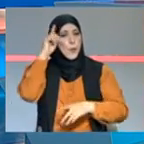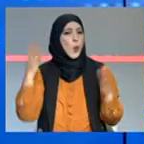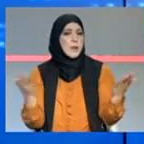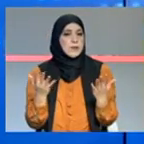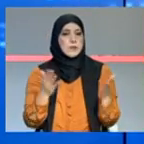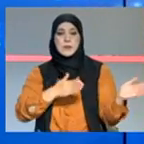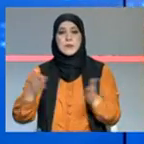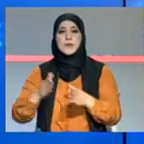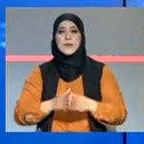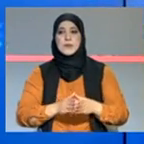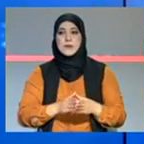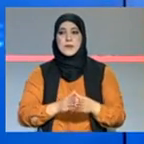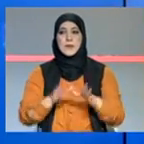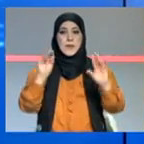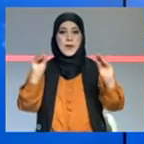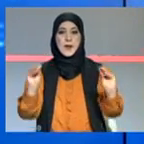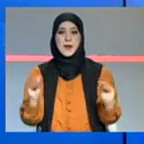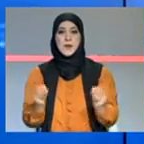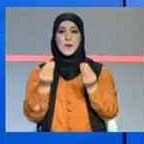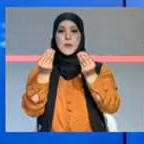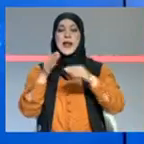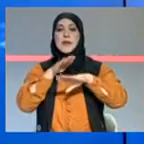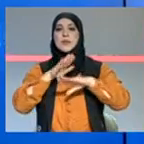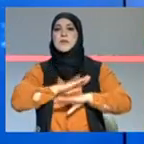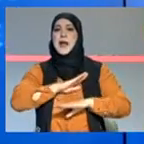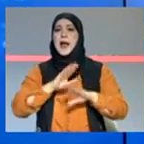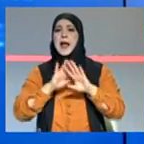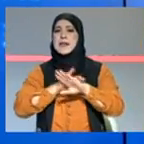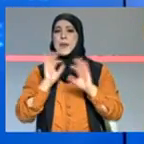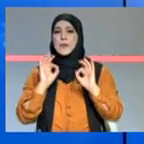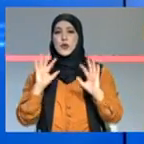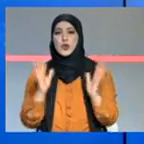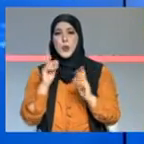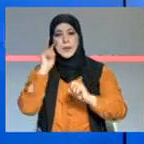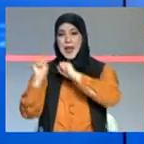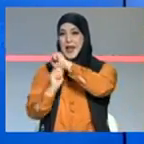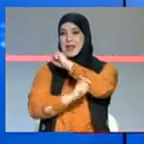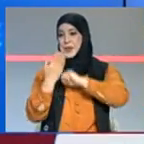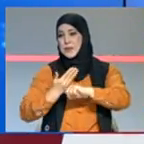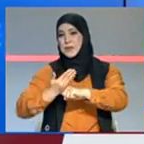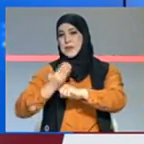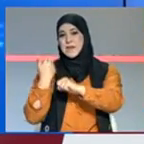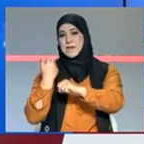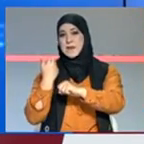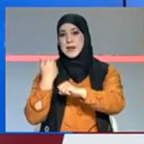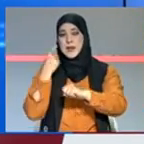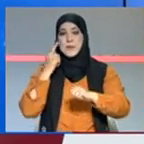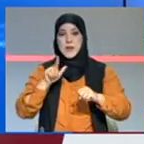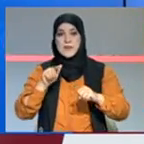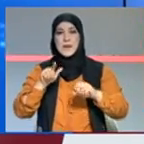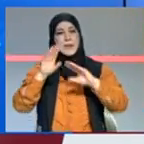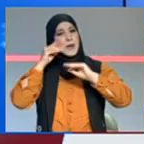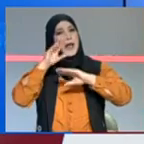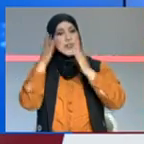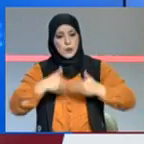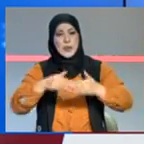في البداية الأسباب هي على خط رحنا شفنا الأسبوع الفارتة معناها ثم استقرار